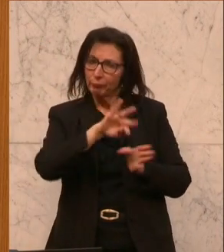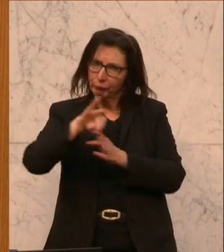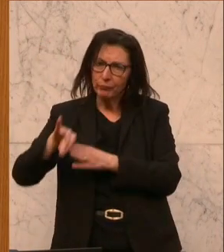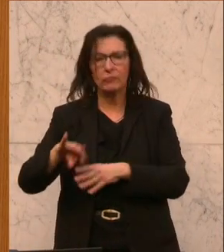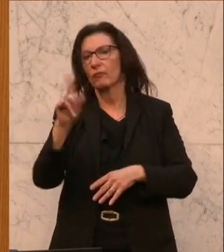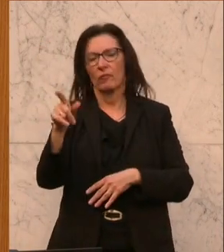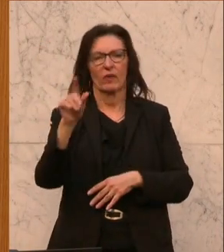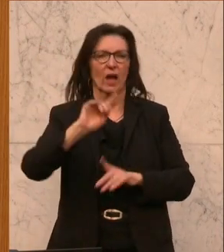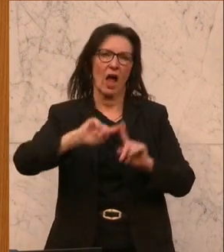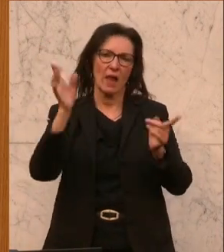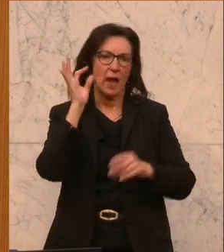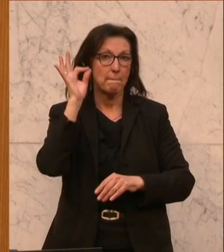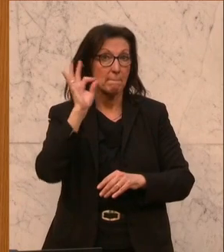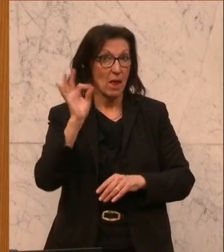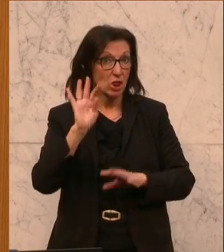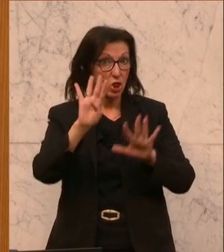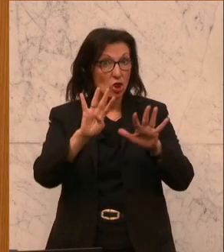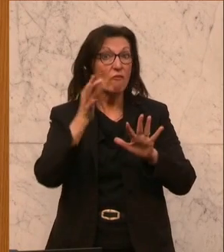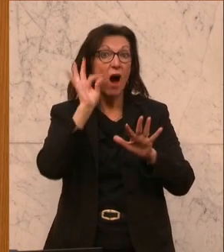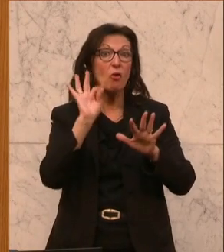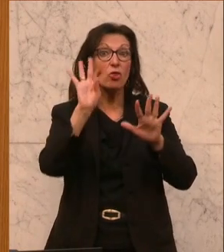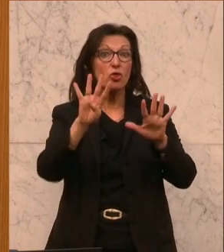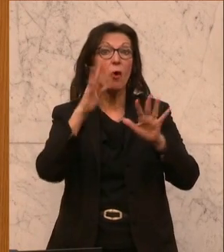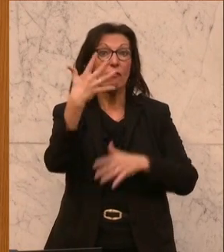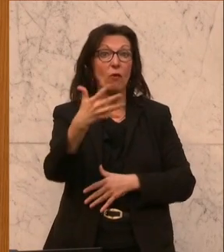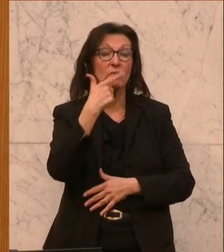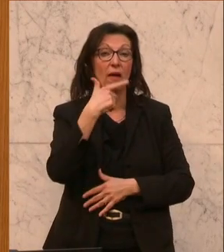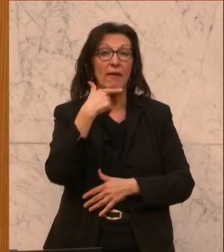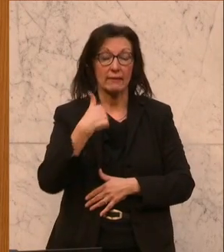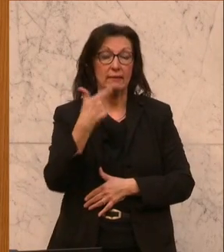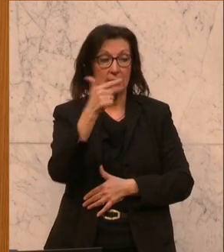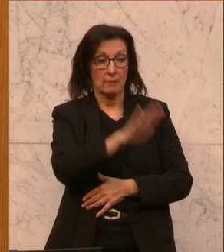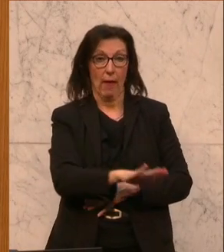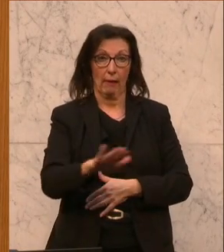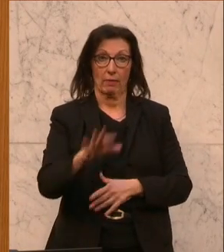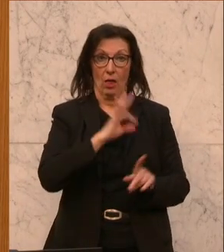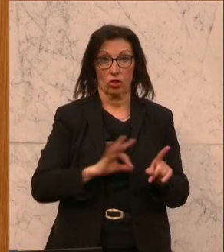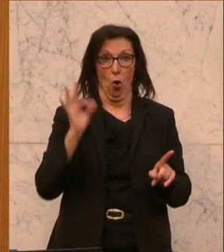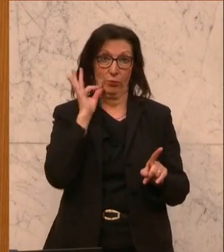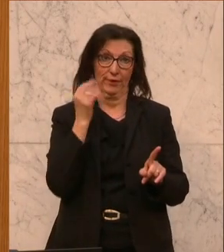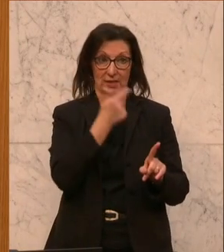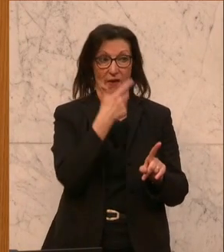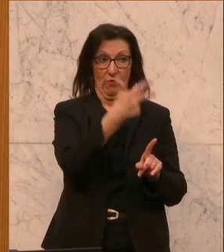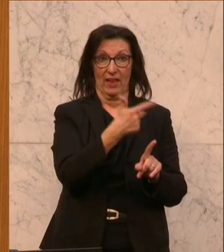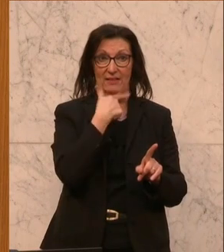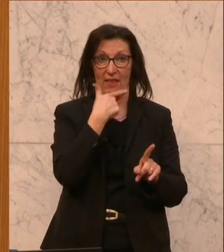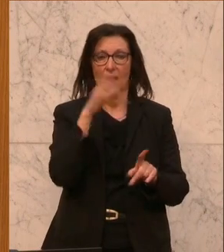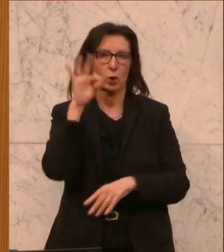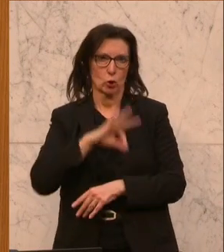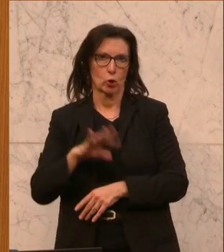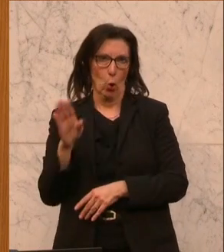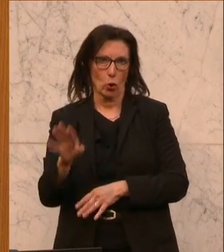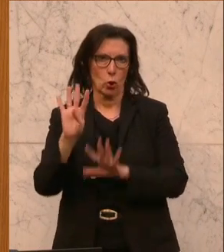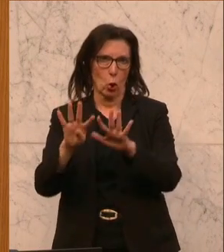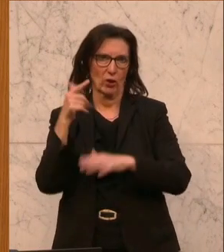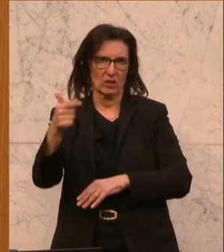Astrid, 59 Jahre alt. Sie schreibt, ich bin Mutter von zwei Kindern, einer Tochter, die jetzt 32 Jahre alt ist und einem Sohn, der